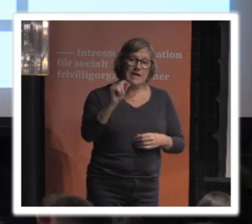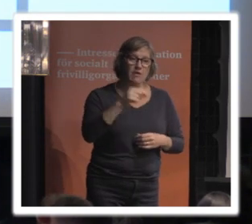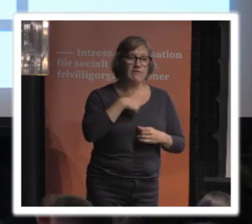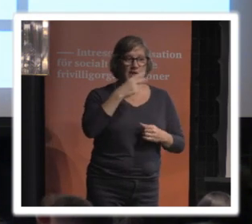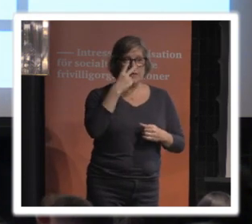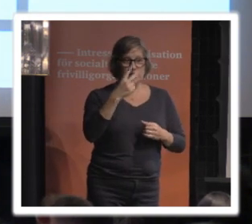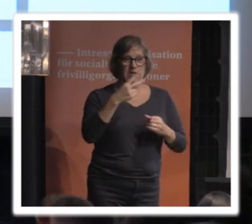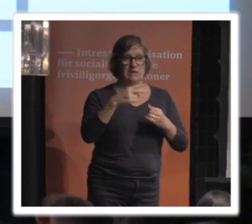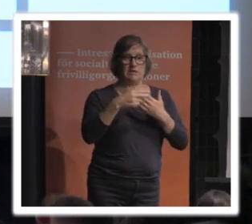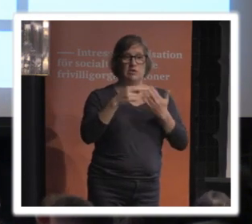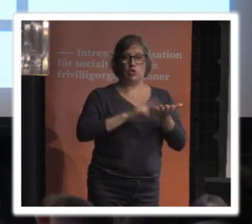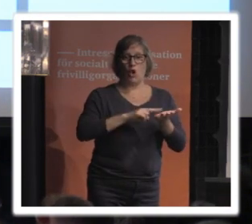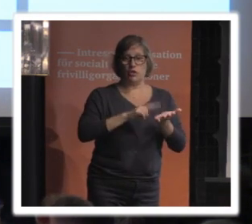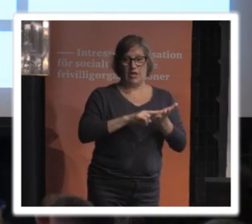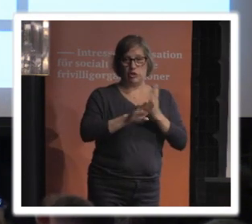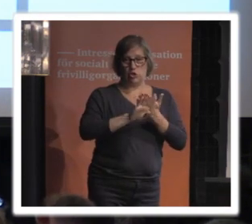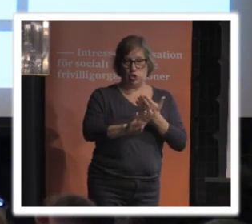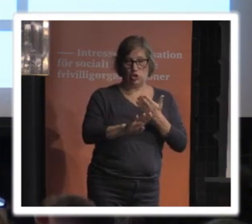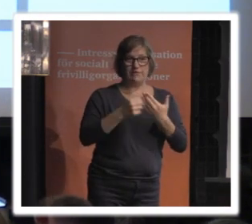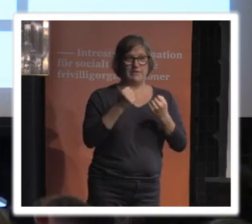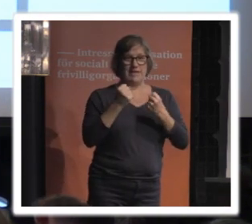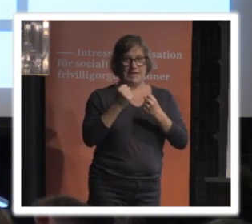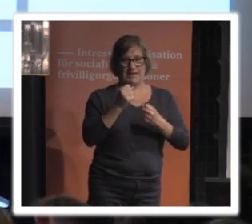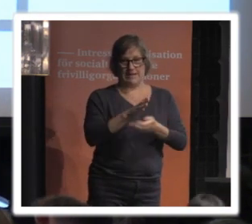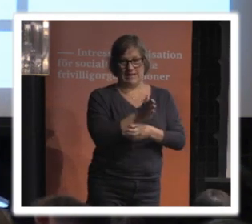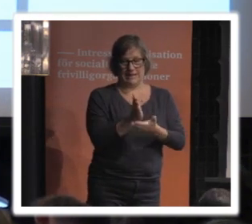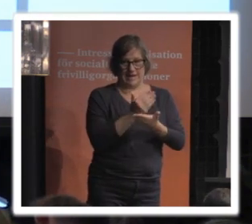med dataskydd är en viktig fråga.